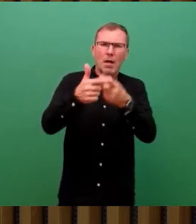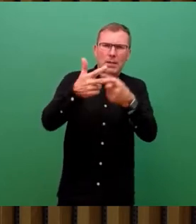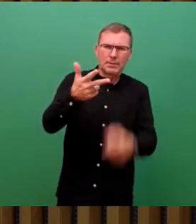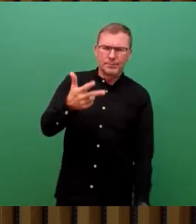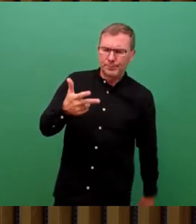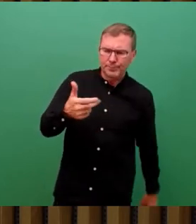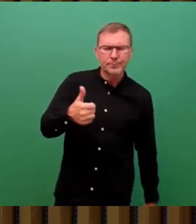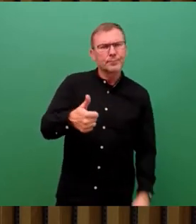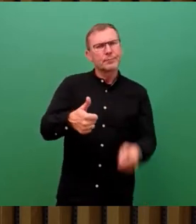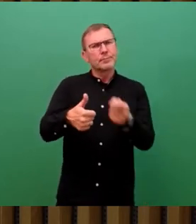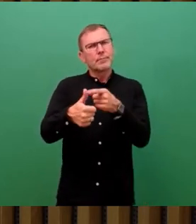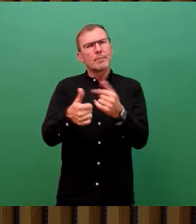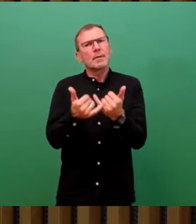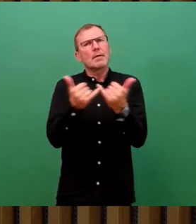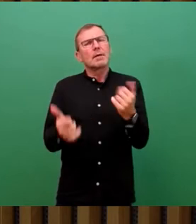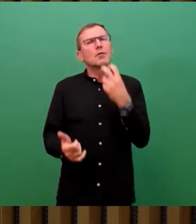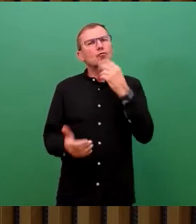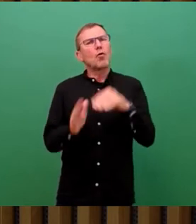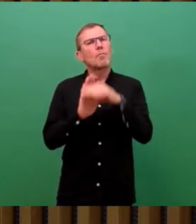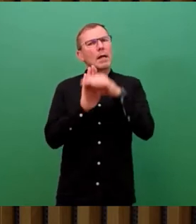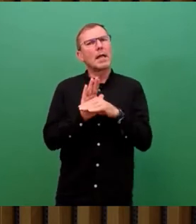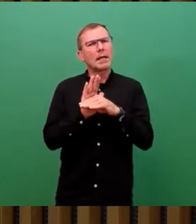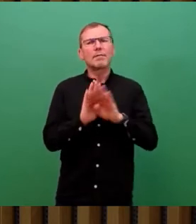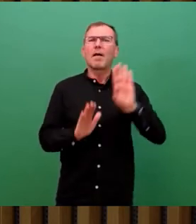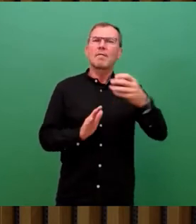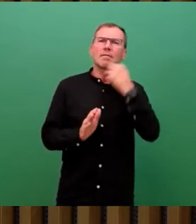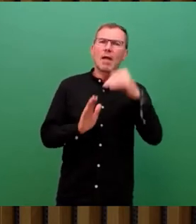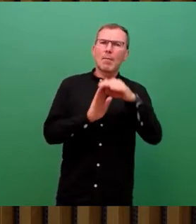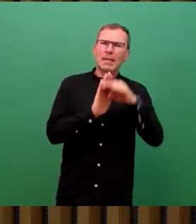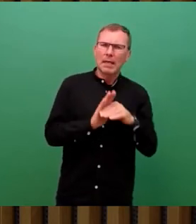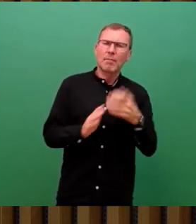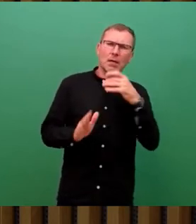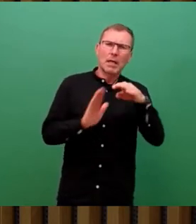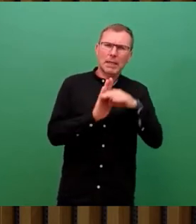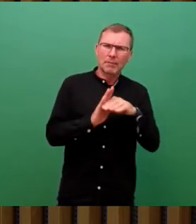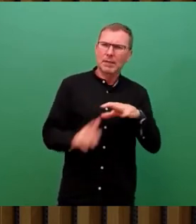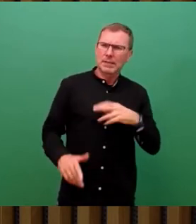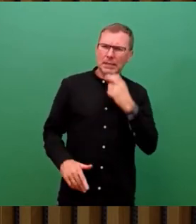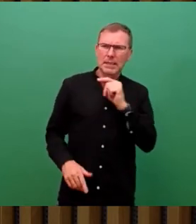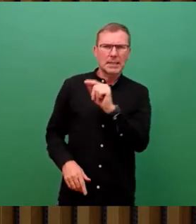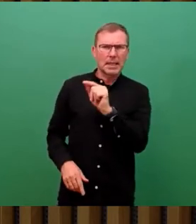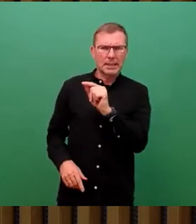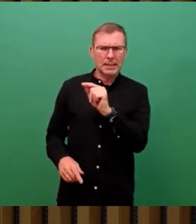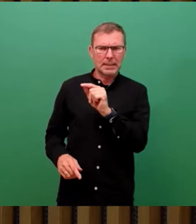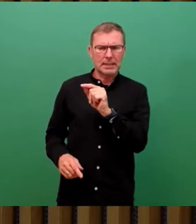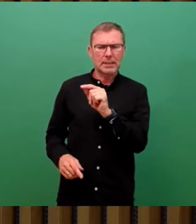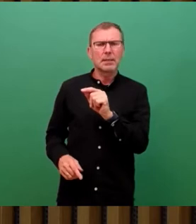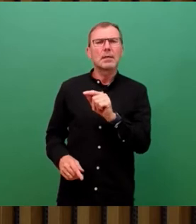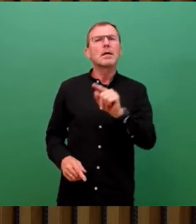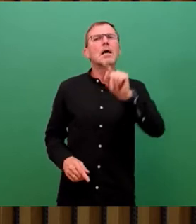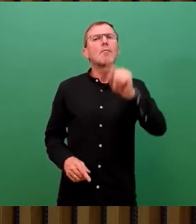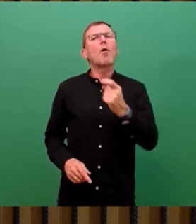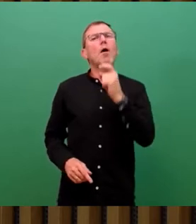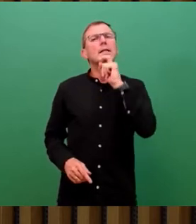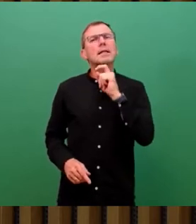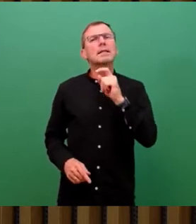werden sich die Stromtarife, Fernwärmetarife und Gastarife der Sachsenenergie in Cent pro Kilowattstunde von